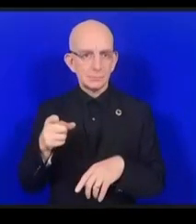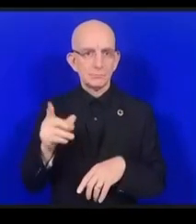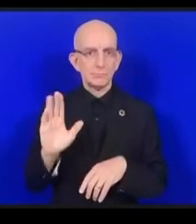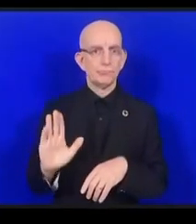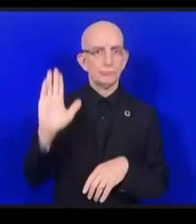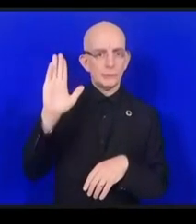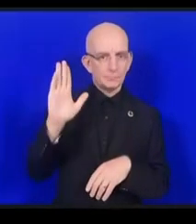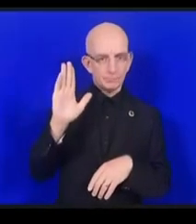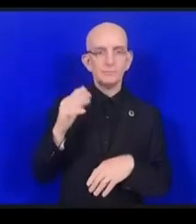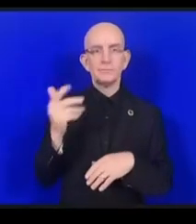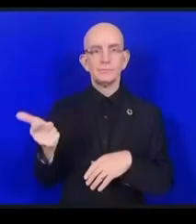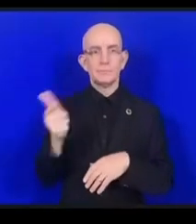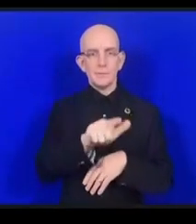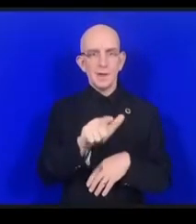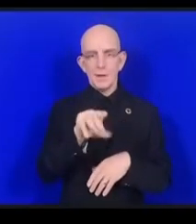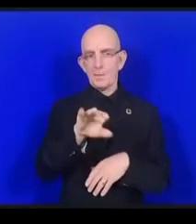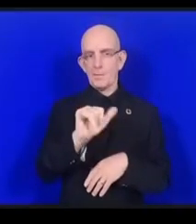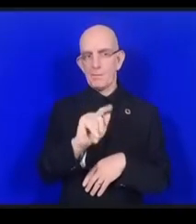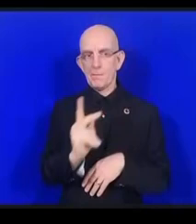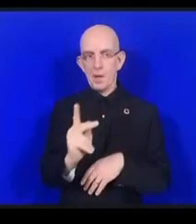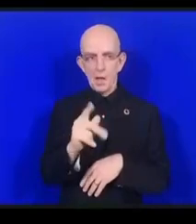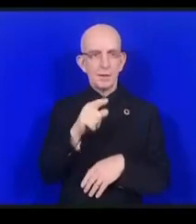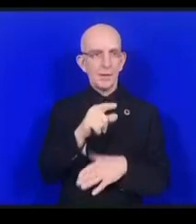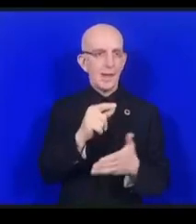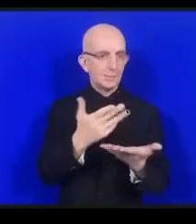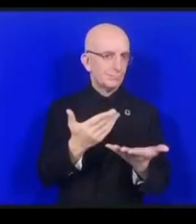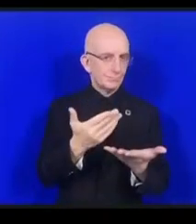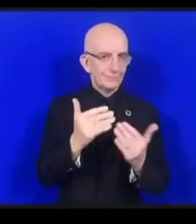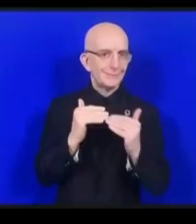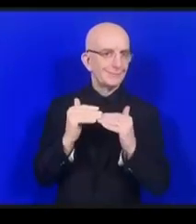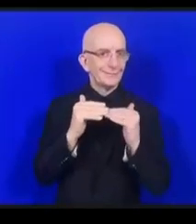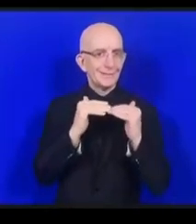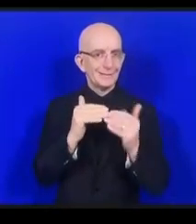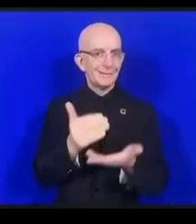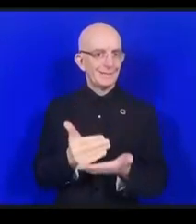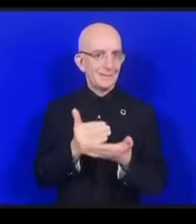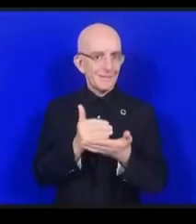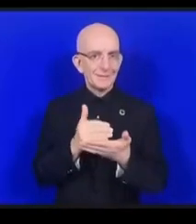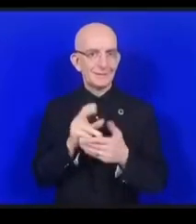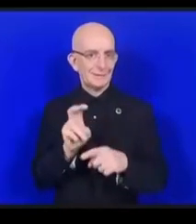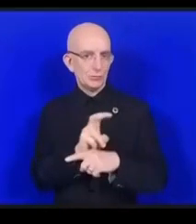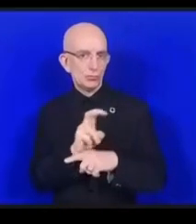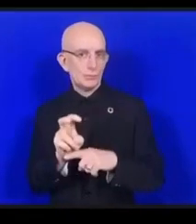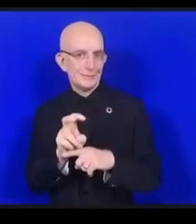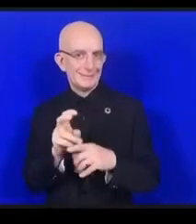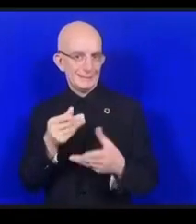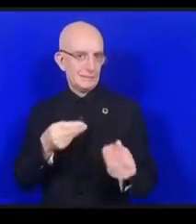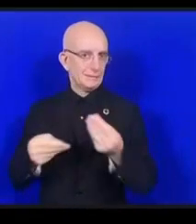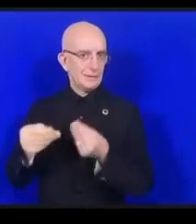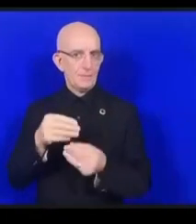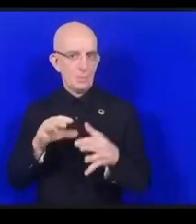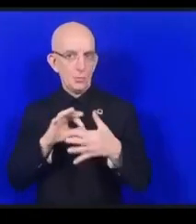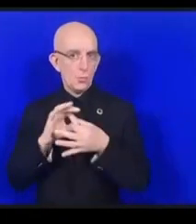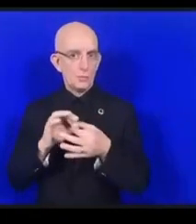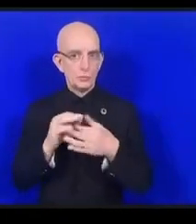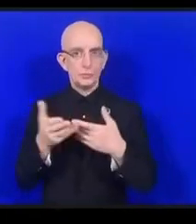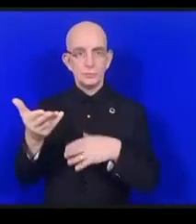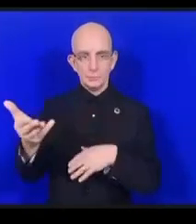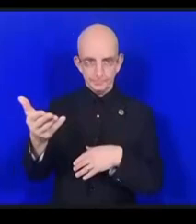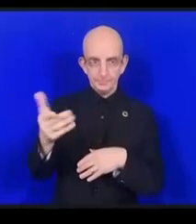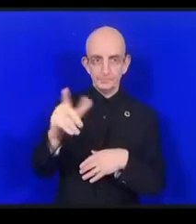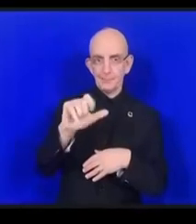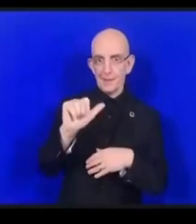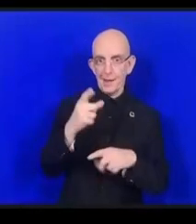dynamique sur la sécurité Alejandro à vous oui réponse rapide sur la question des normes pour